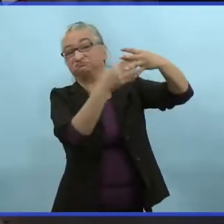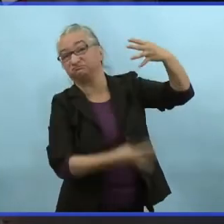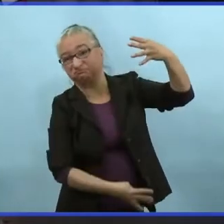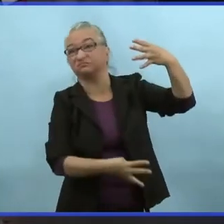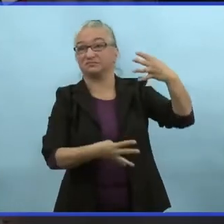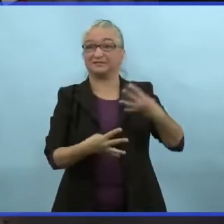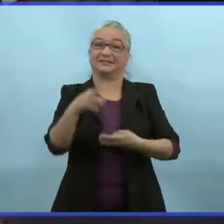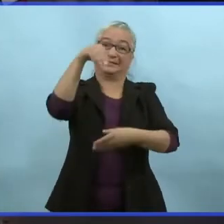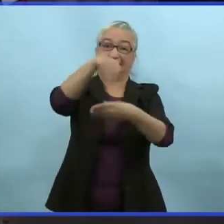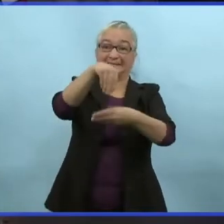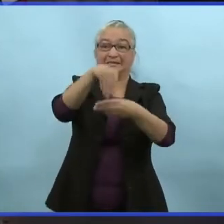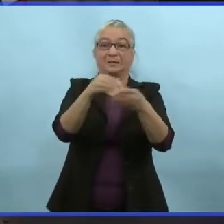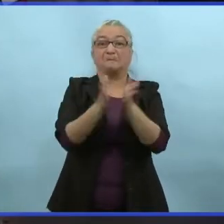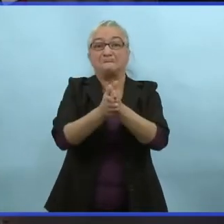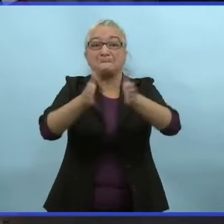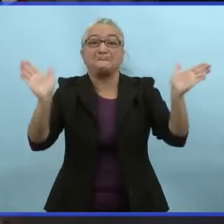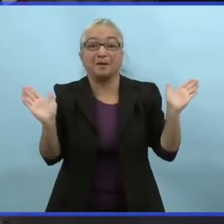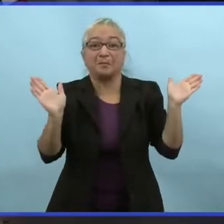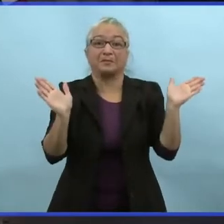et les enterrements.